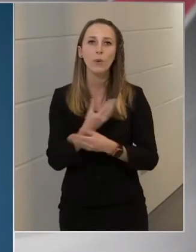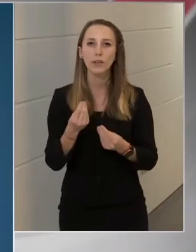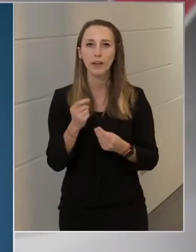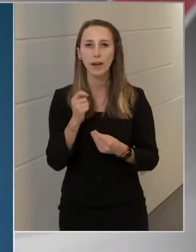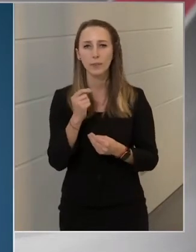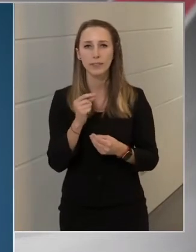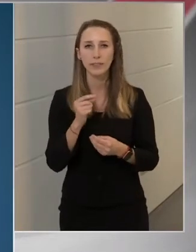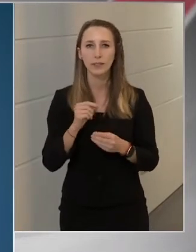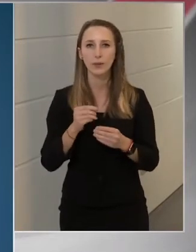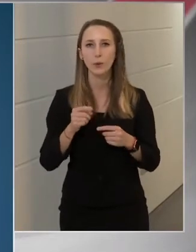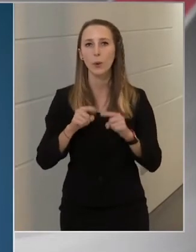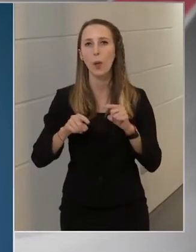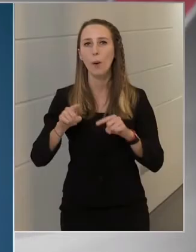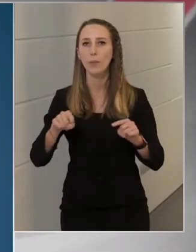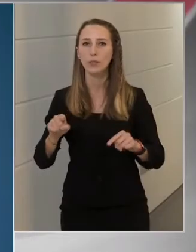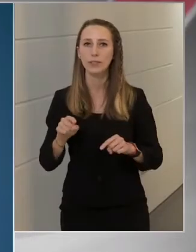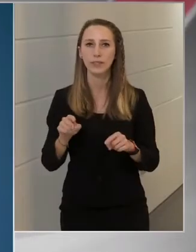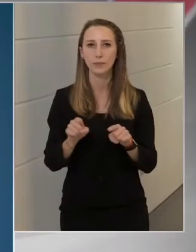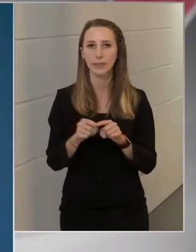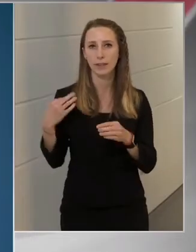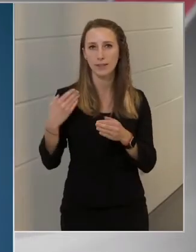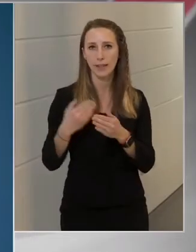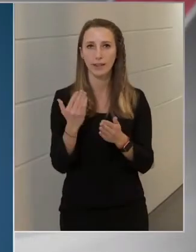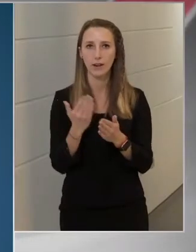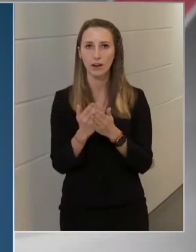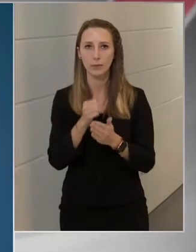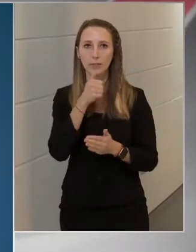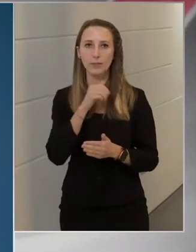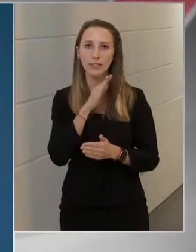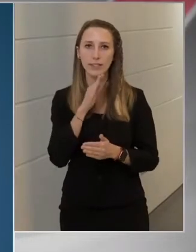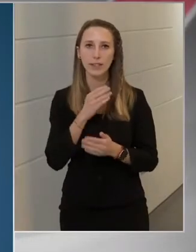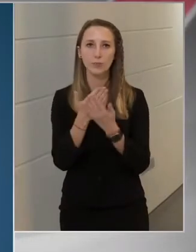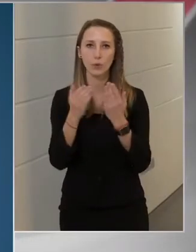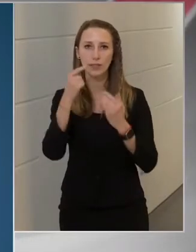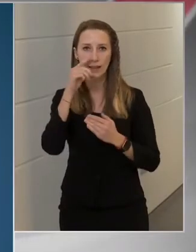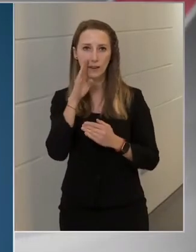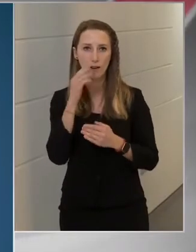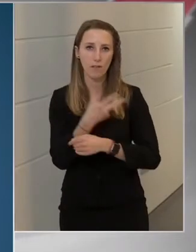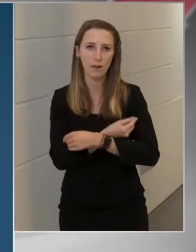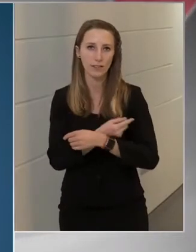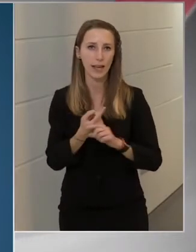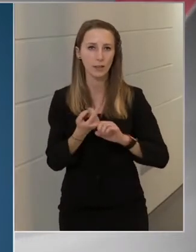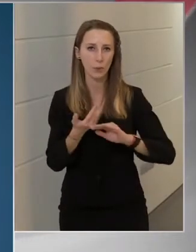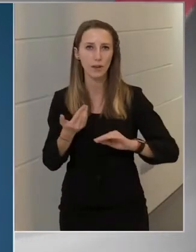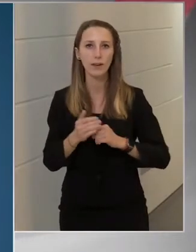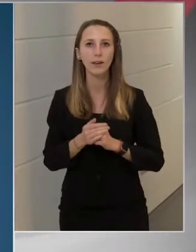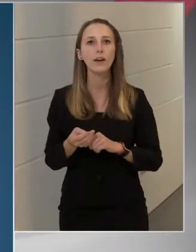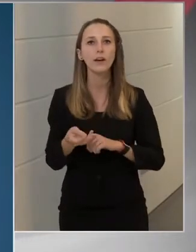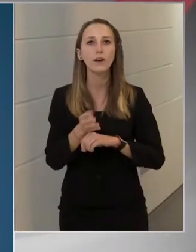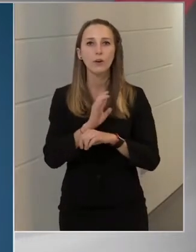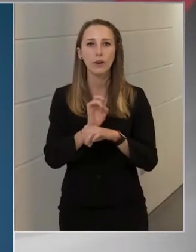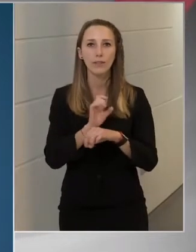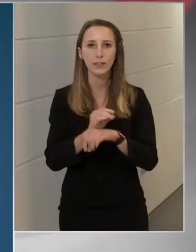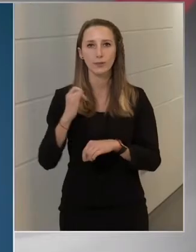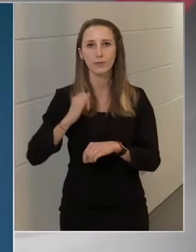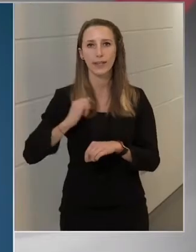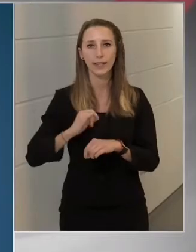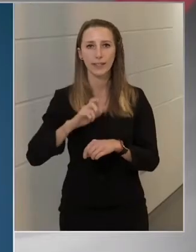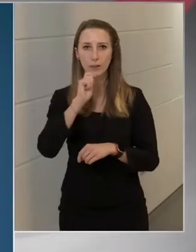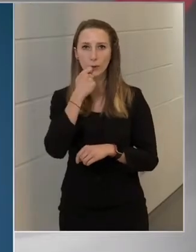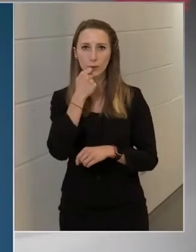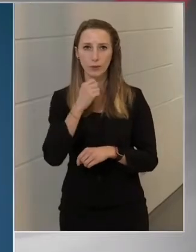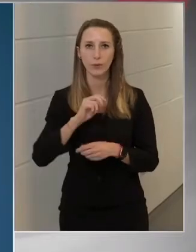egy kicsit különbözik az eddig alkalmazott Pfizer és Moderna vakcináktól. Itt a koronavírus fehérjéjét kódoló genetikai